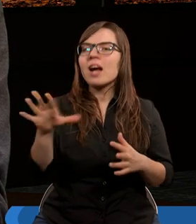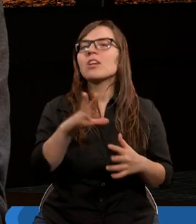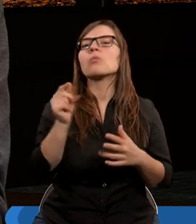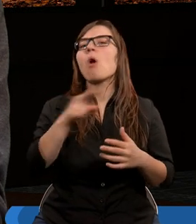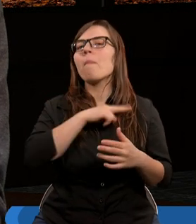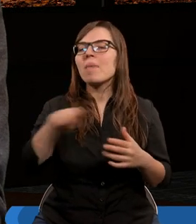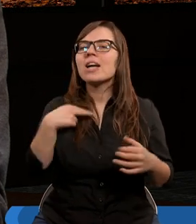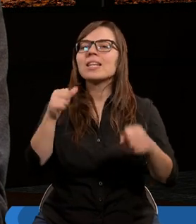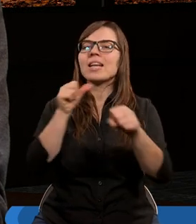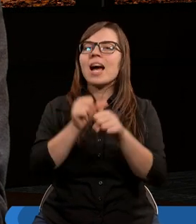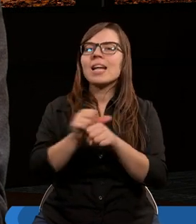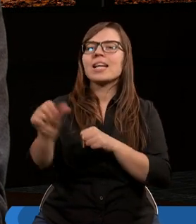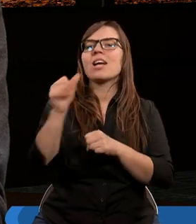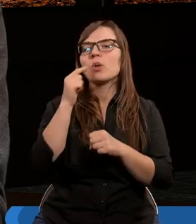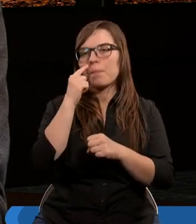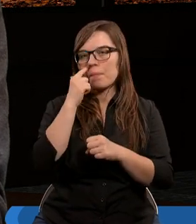bo my jesteśmy,